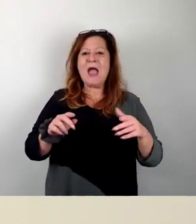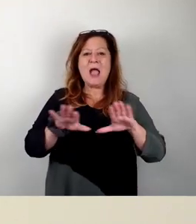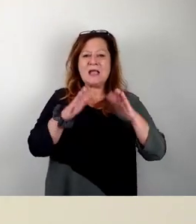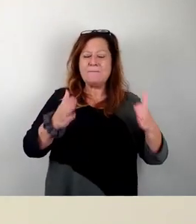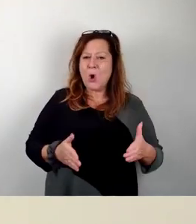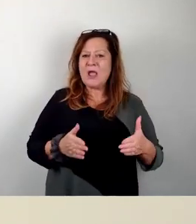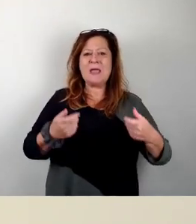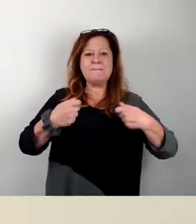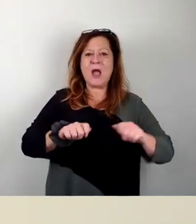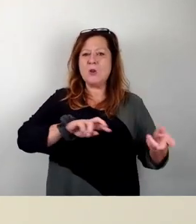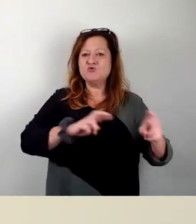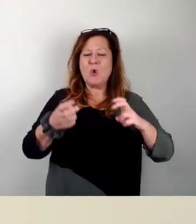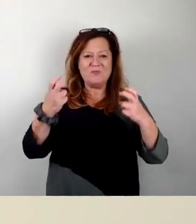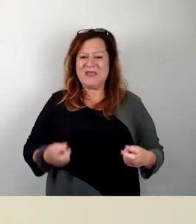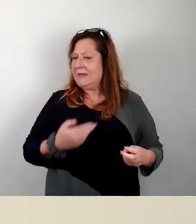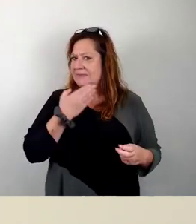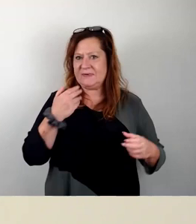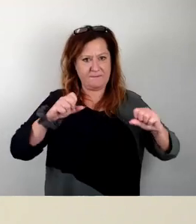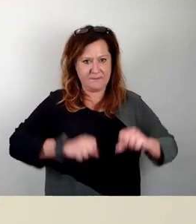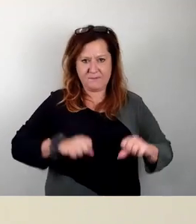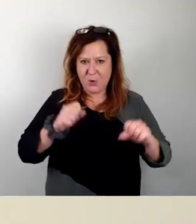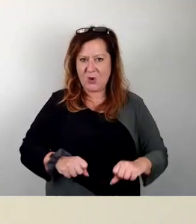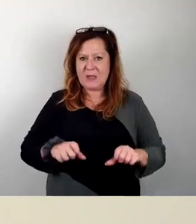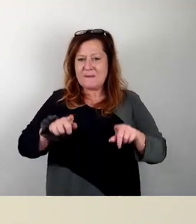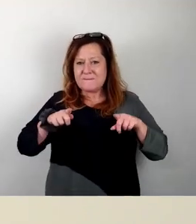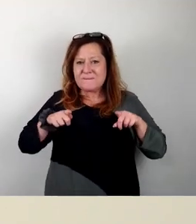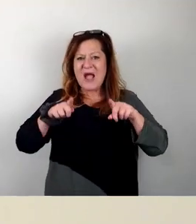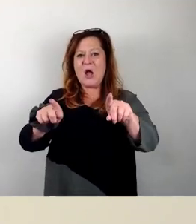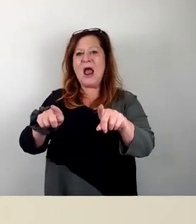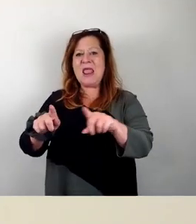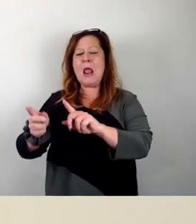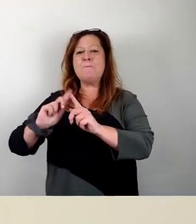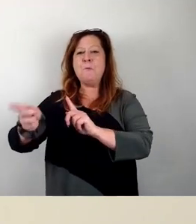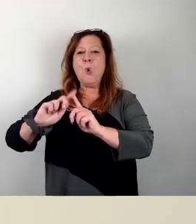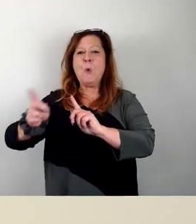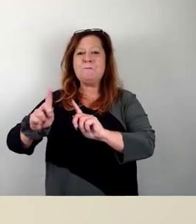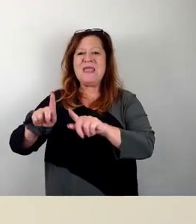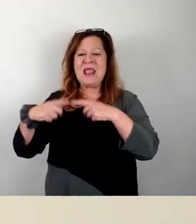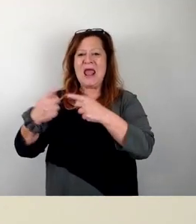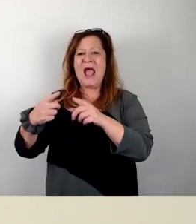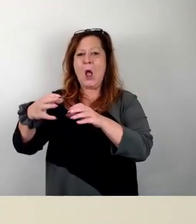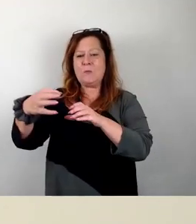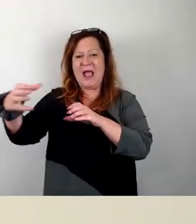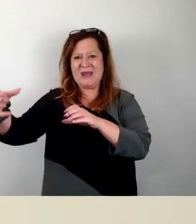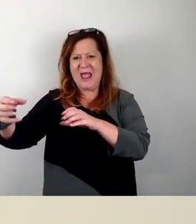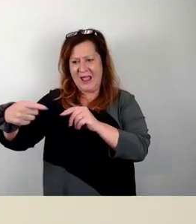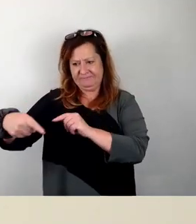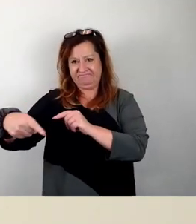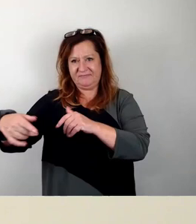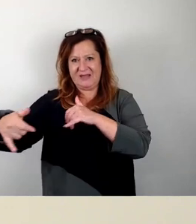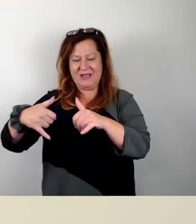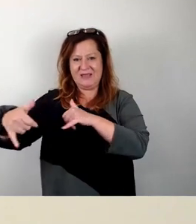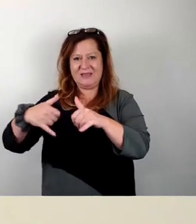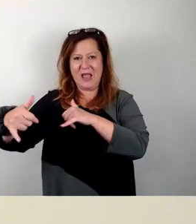Umsetzung gar nicht möglich sein, dass parallel zu der mobilen Raumeinheit, die jetzt im Januar in Betrieb geht, die Udmannstraße